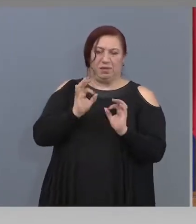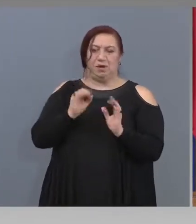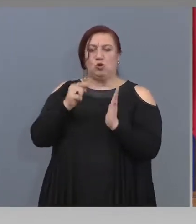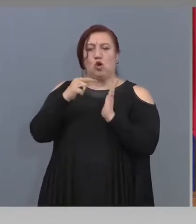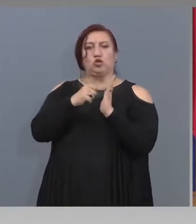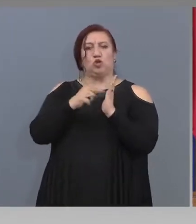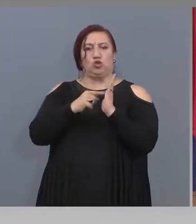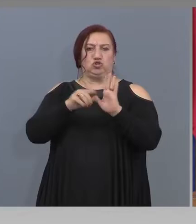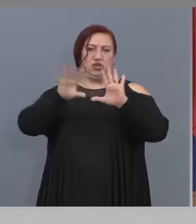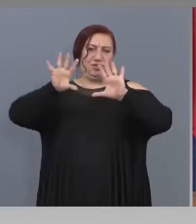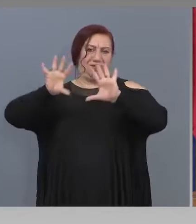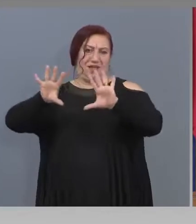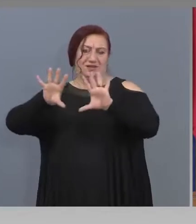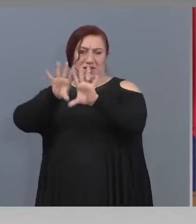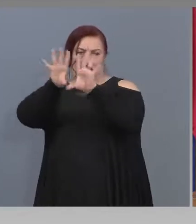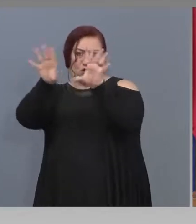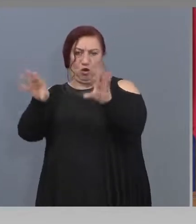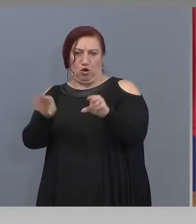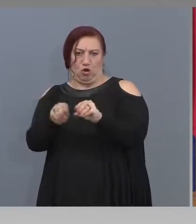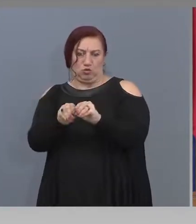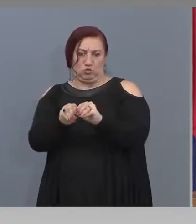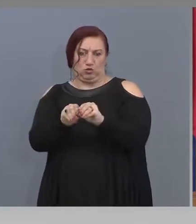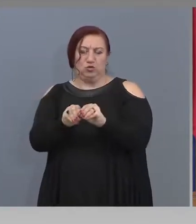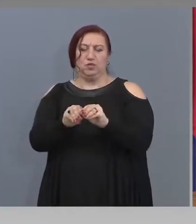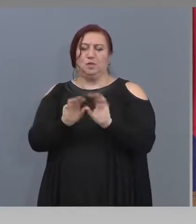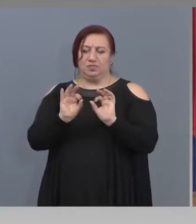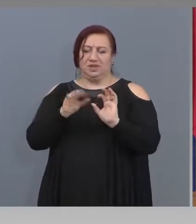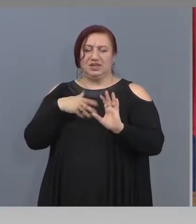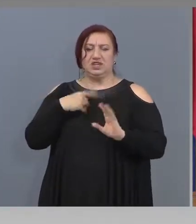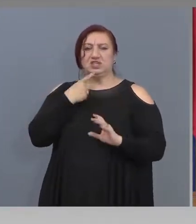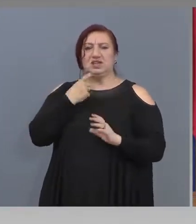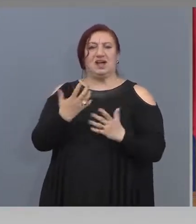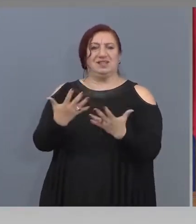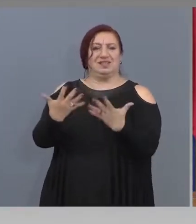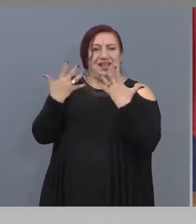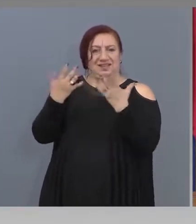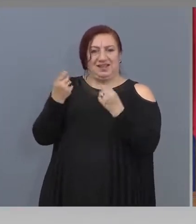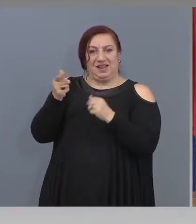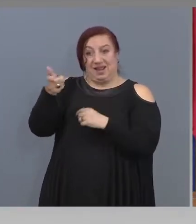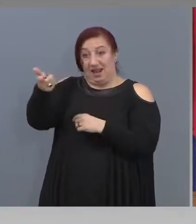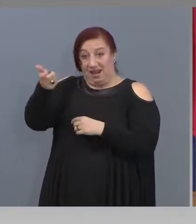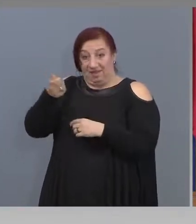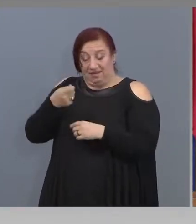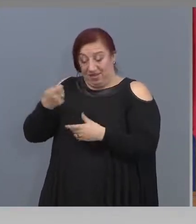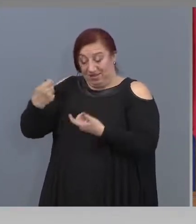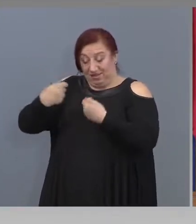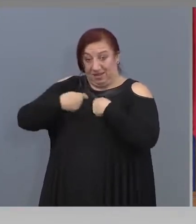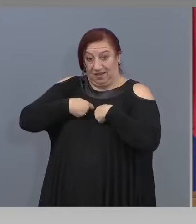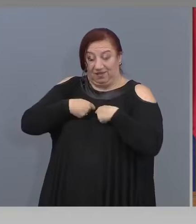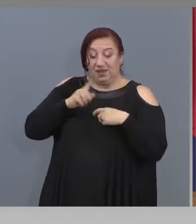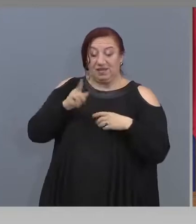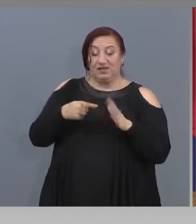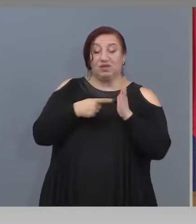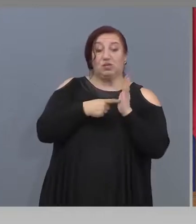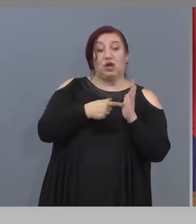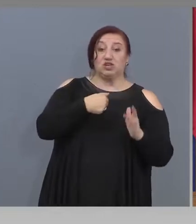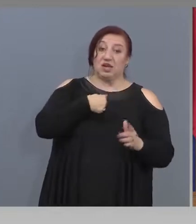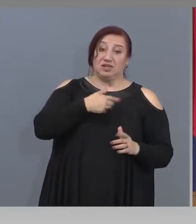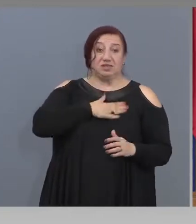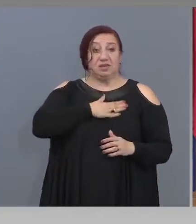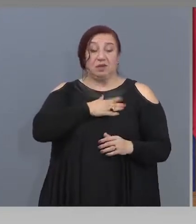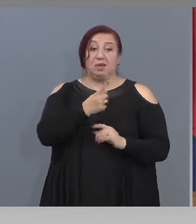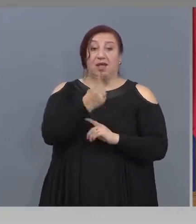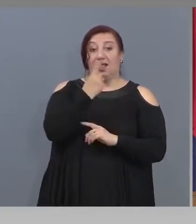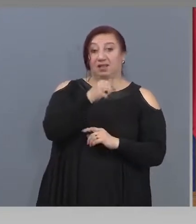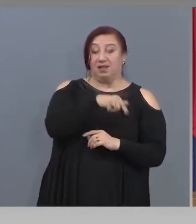кандидатстваш за 10 хиляди лева, хиляда лева трябва да покажеш и самоучастие. Това е отпаднало. Затова